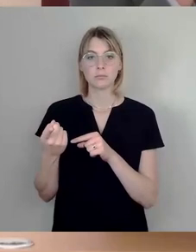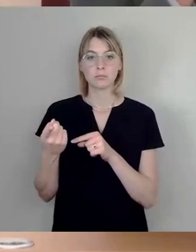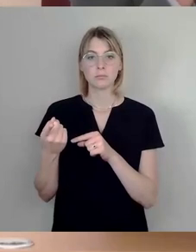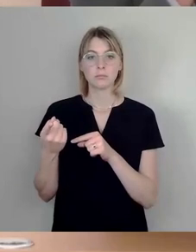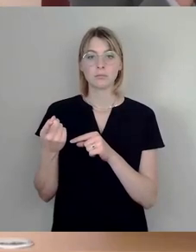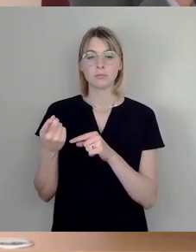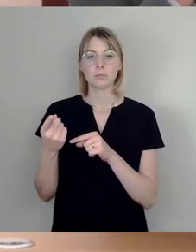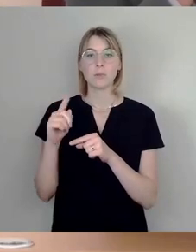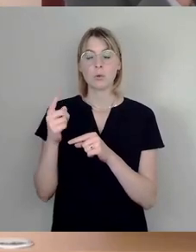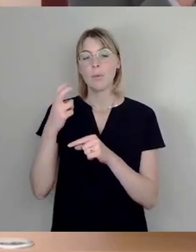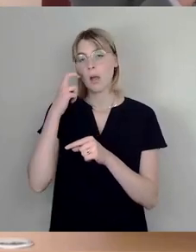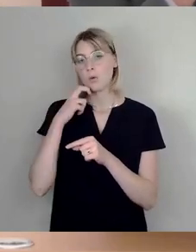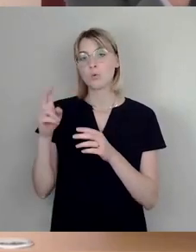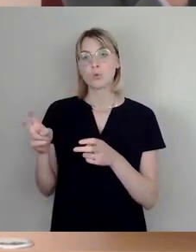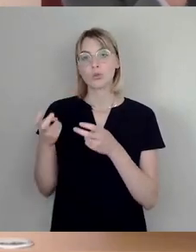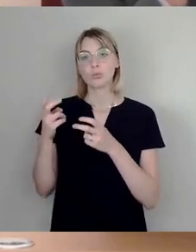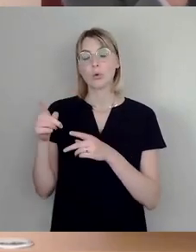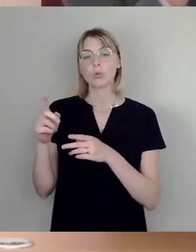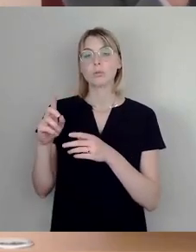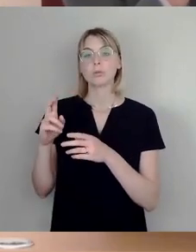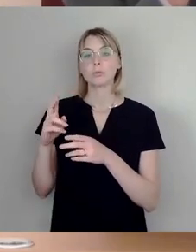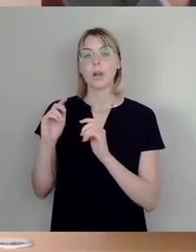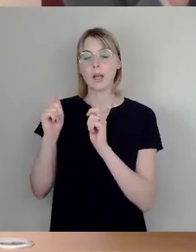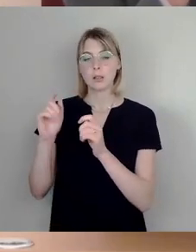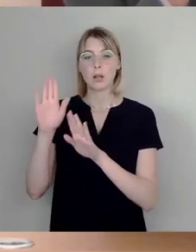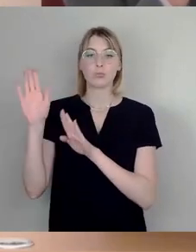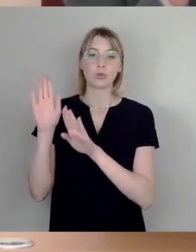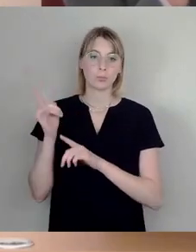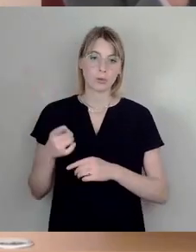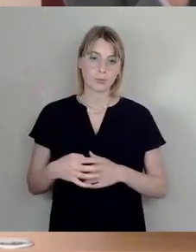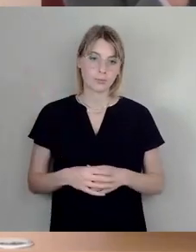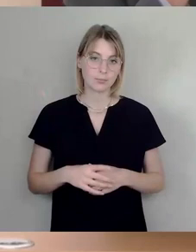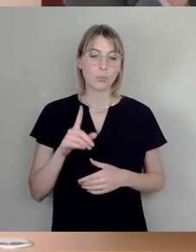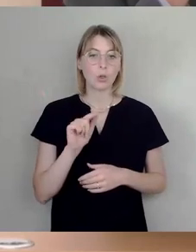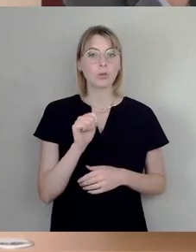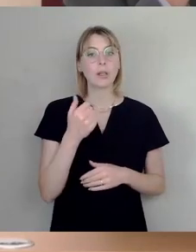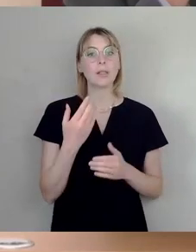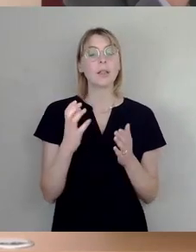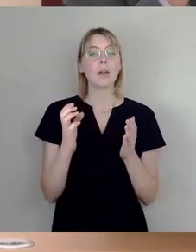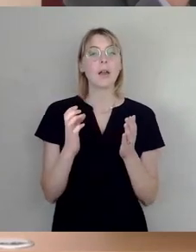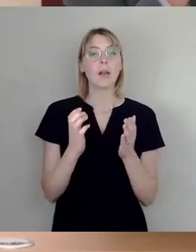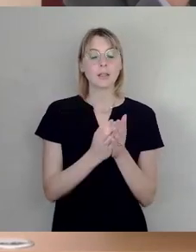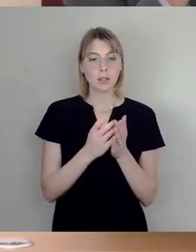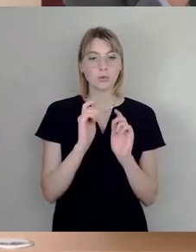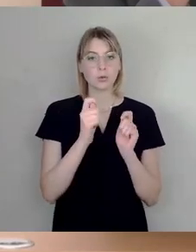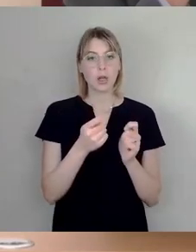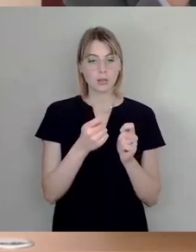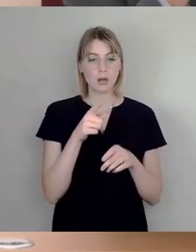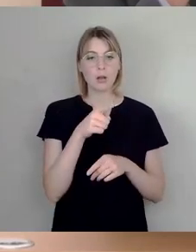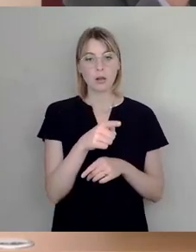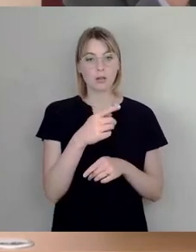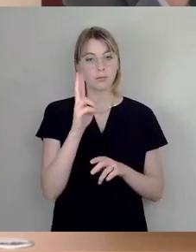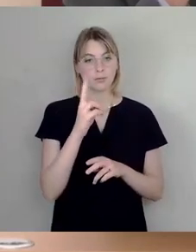Ursprungsantrag zur Abstimmung stellen. Also beginnen wir jetzt erst mal mit dem Ersetzungsantrag interfraktionell. Wer hier zustimmen kann, den